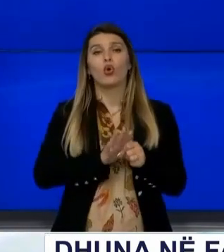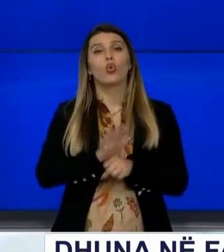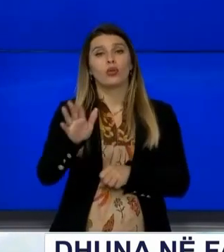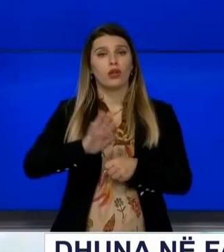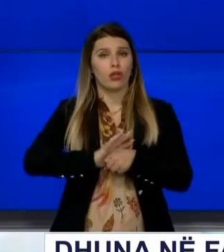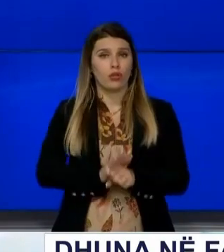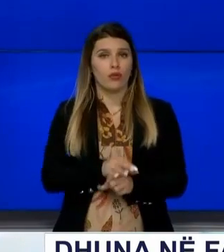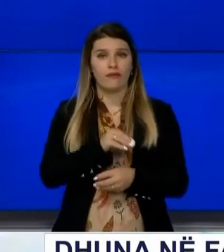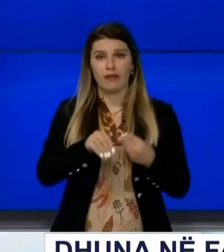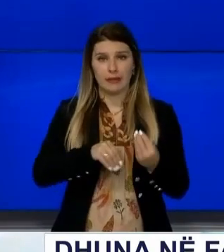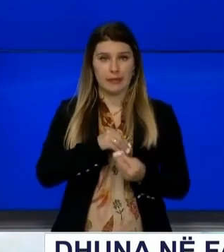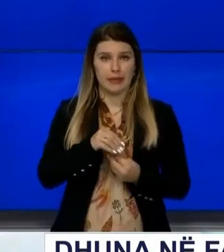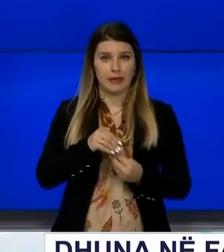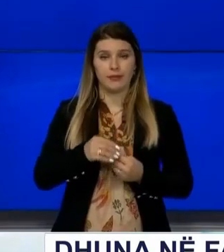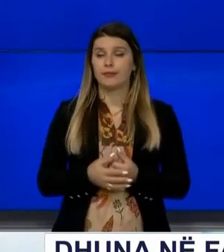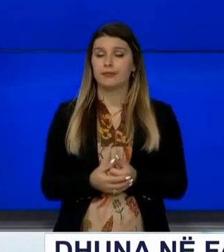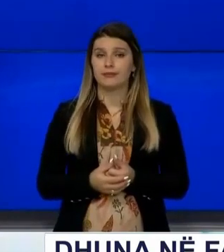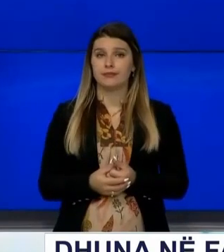të kurje